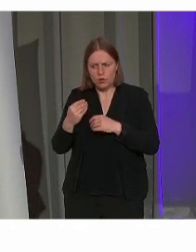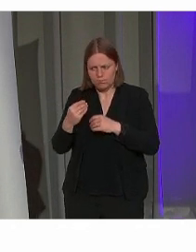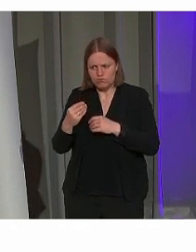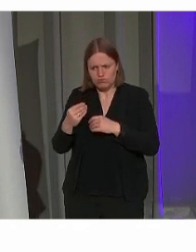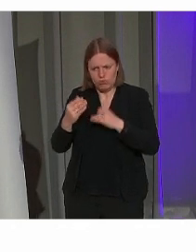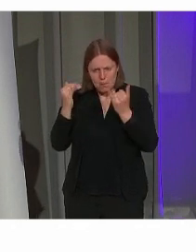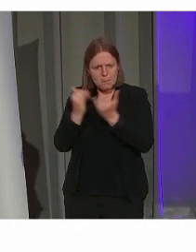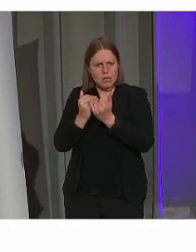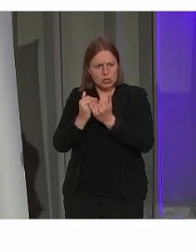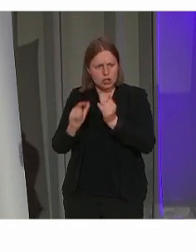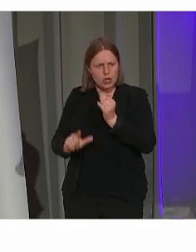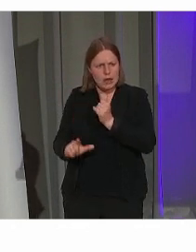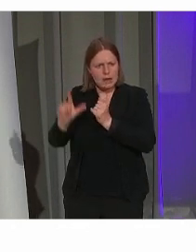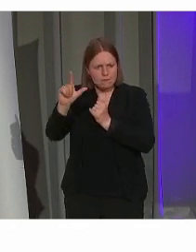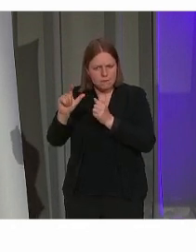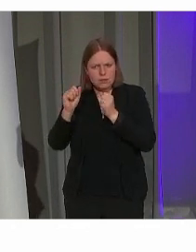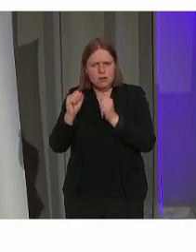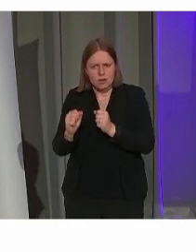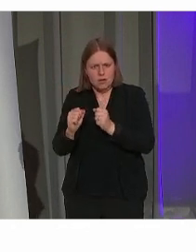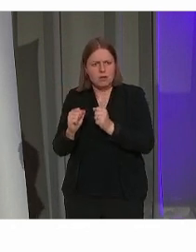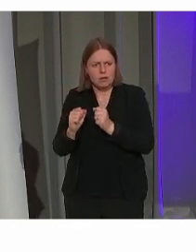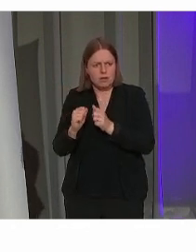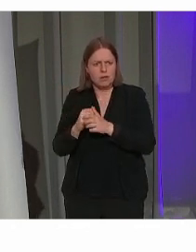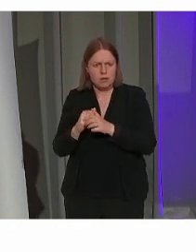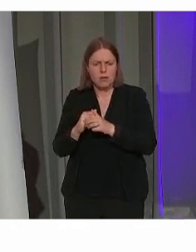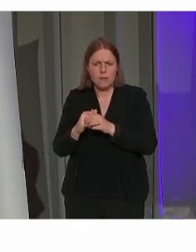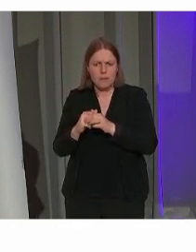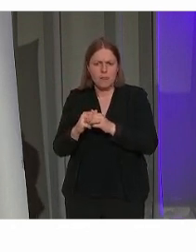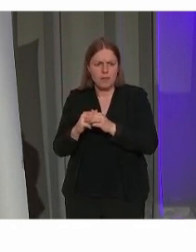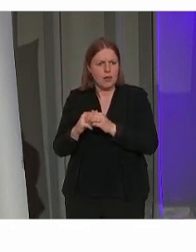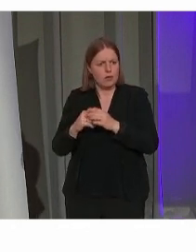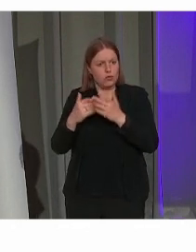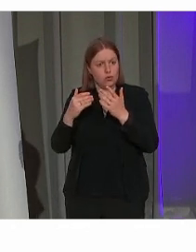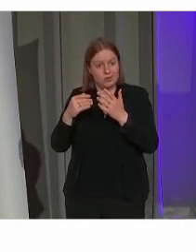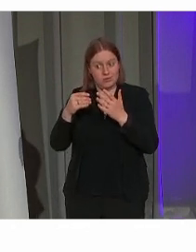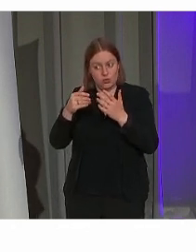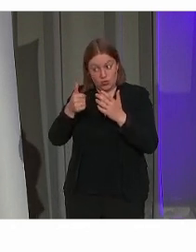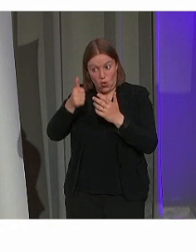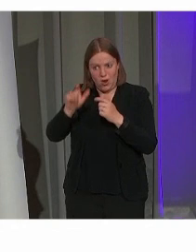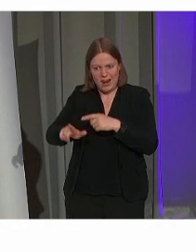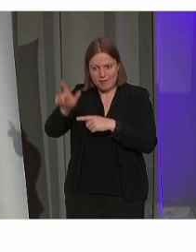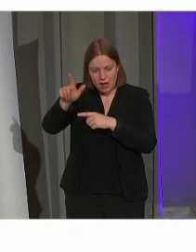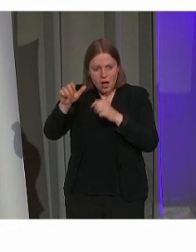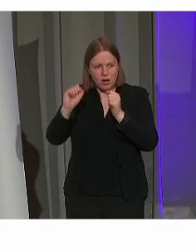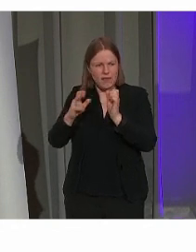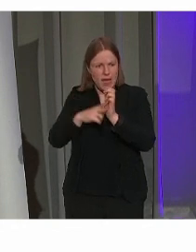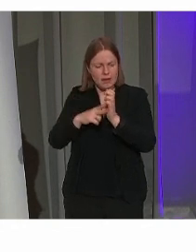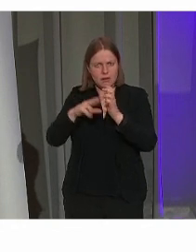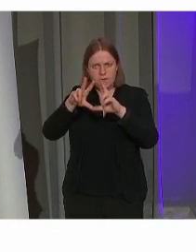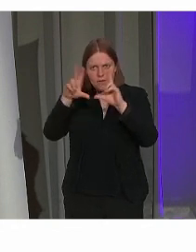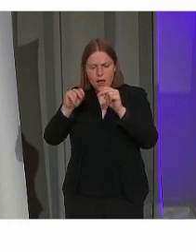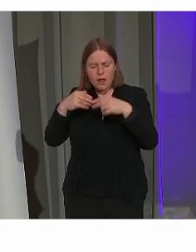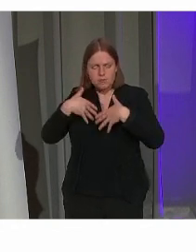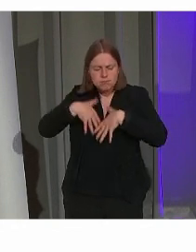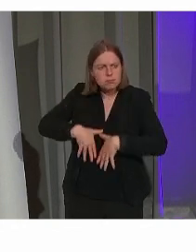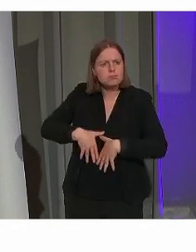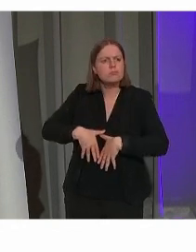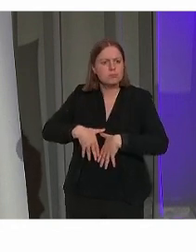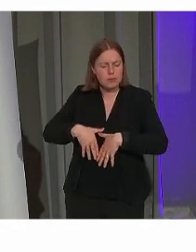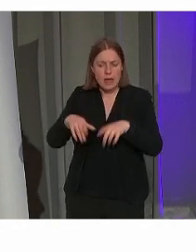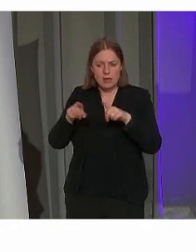van het integreren. En zullen we ervoor zorgen dat dat verhaal kan beleefd worden. En zij hebben ondertussen aan het investeren in